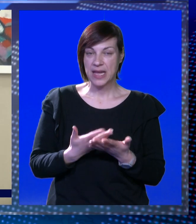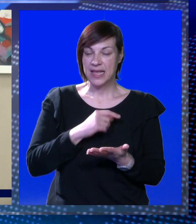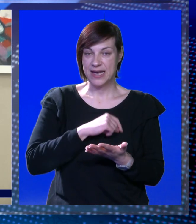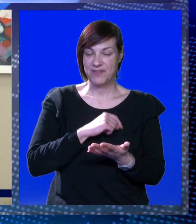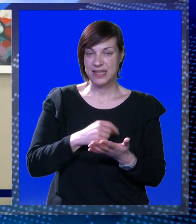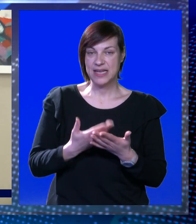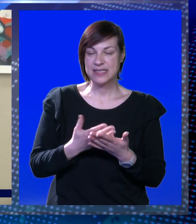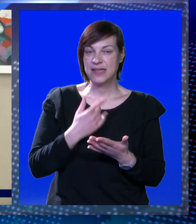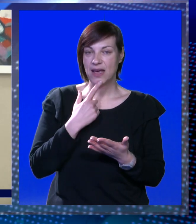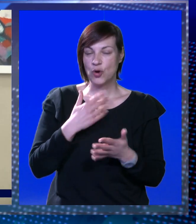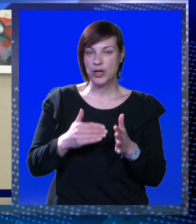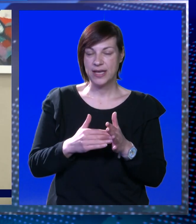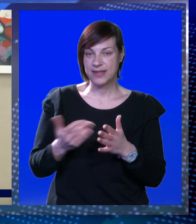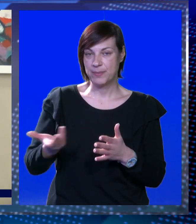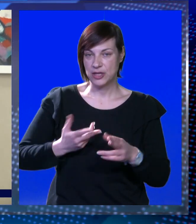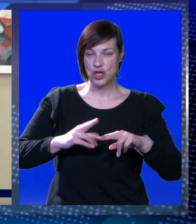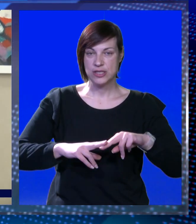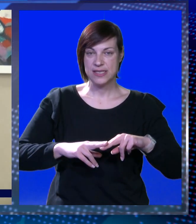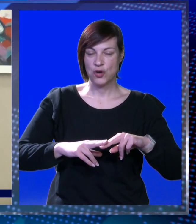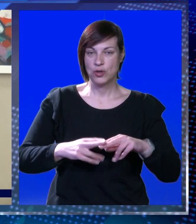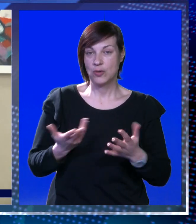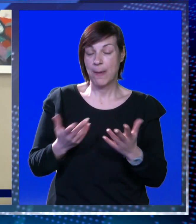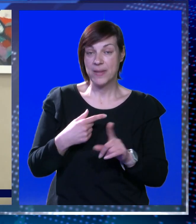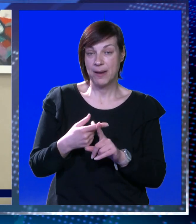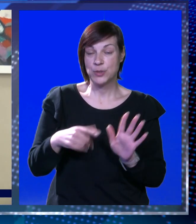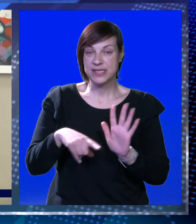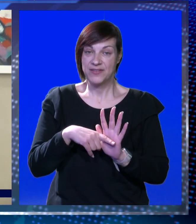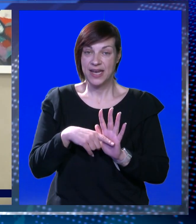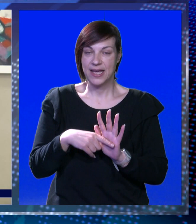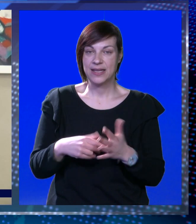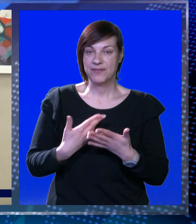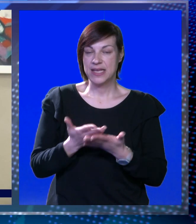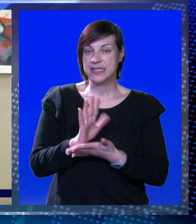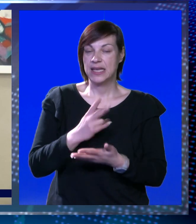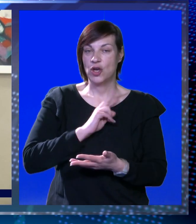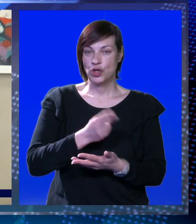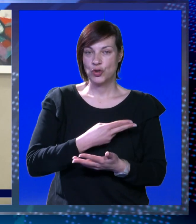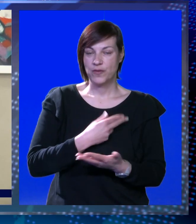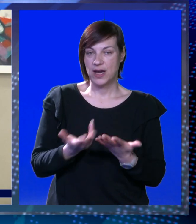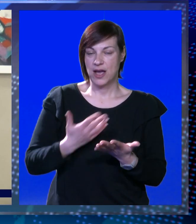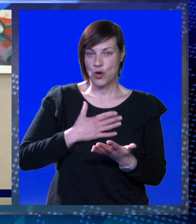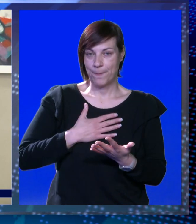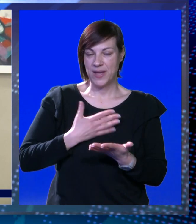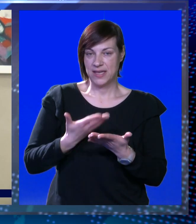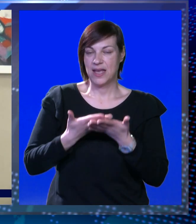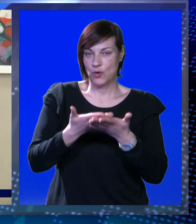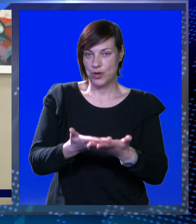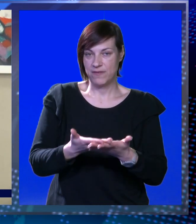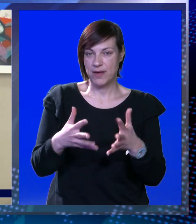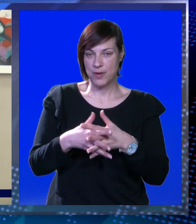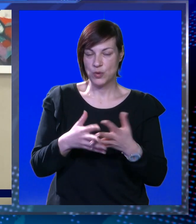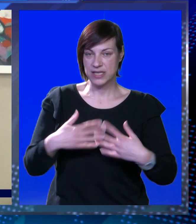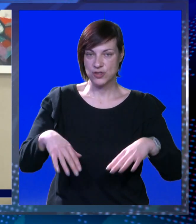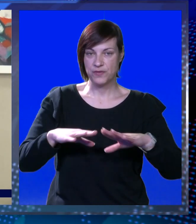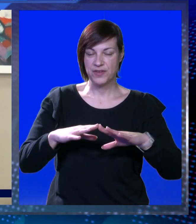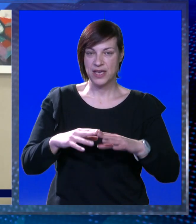Ravnateljica je ta koja treba donositi odluke, bile one pozitivne ili negativne, i za njih odgovarati, kako meni, tako i vama